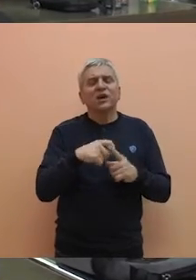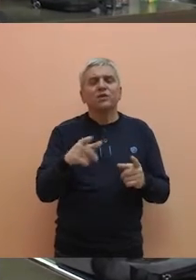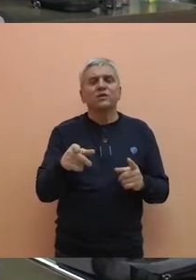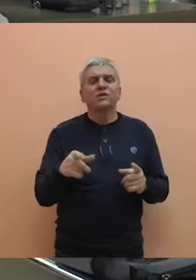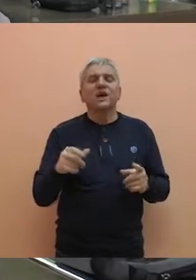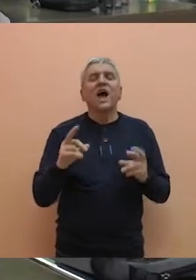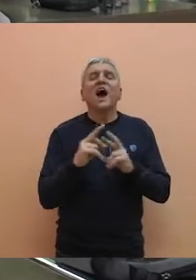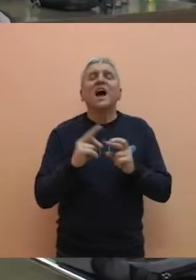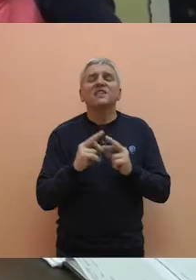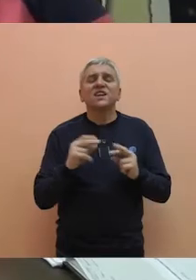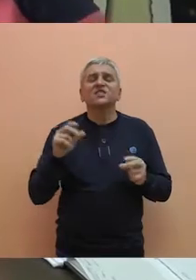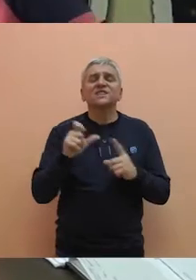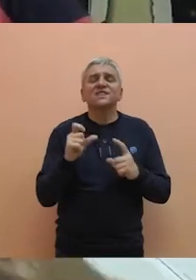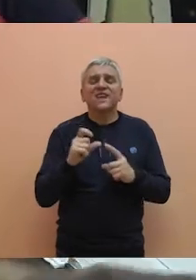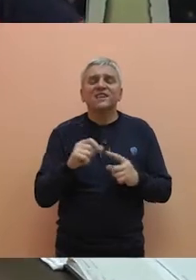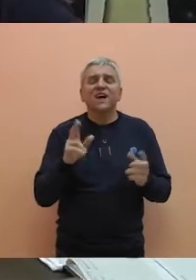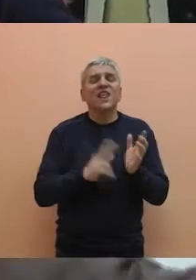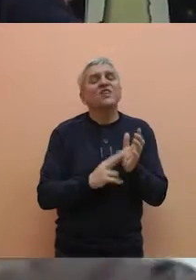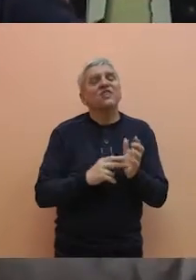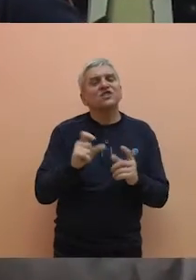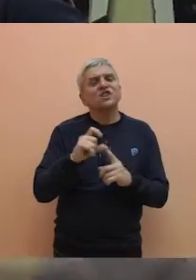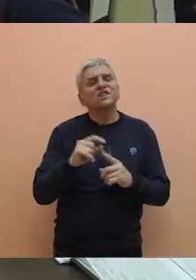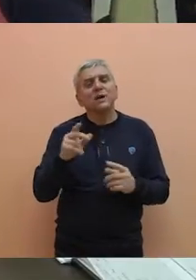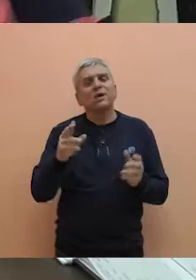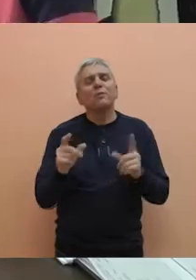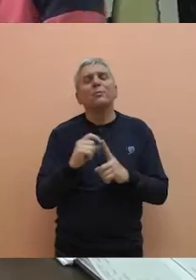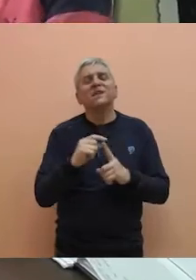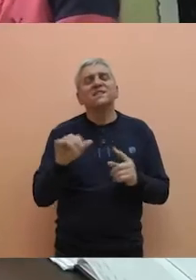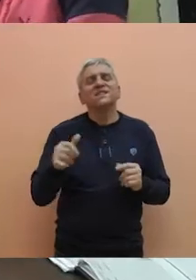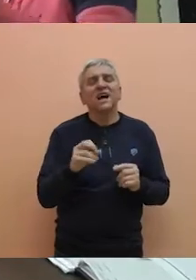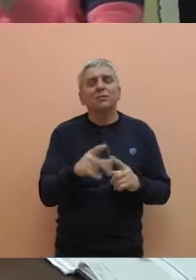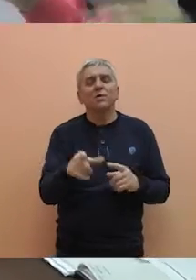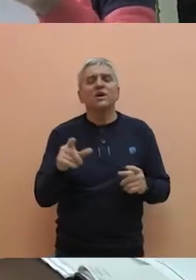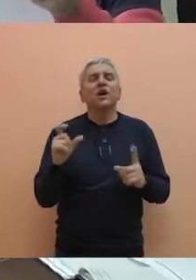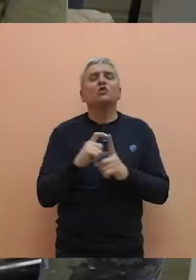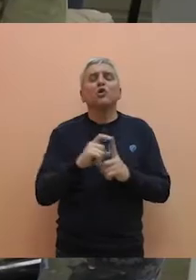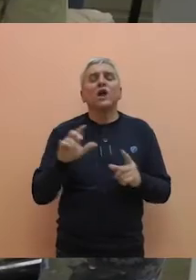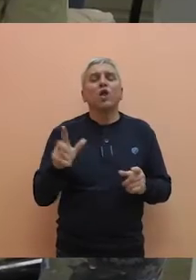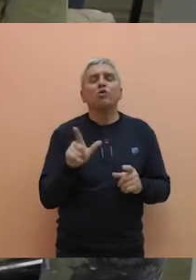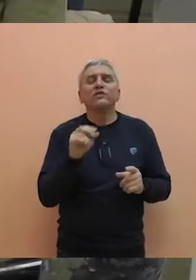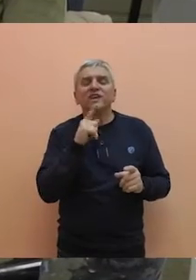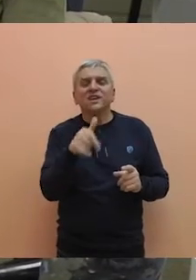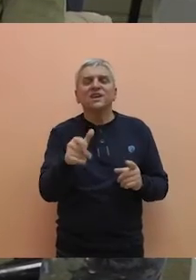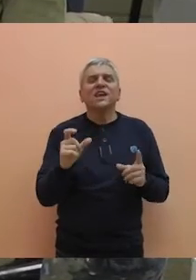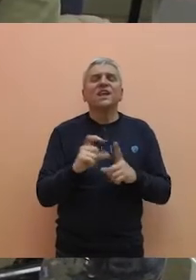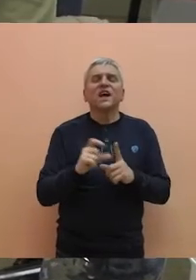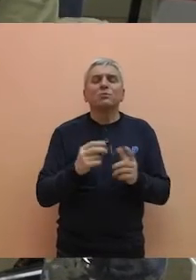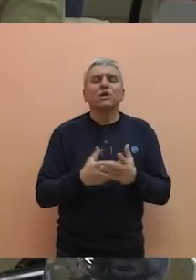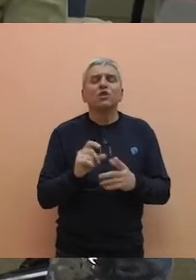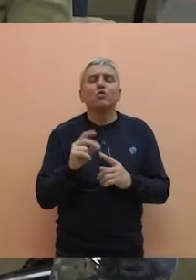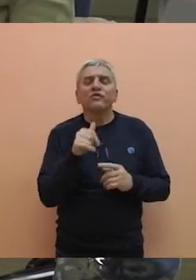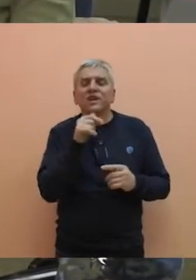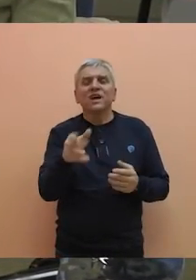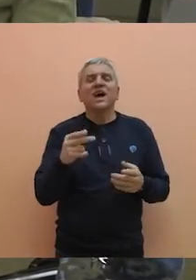Karolj Bilik, Andraš Serda, Nataš Sabo, Ferenc Pece, Natalija Ric, Dora Ludvig, Daniel Ferenc,